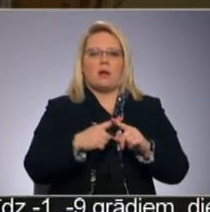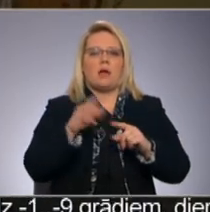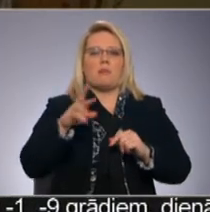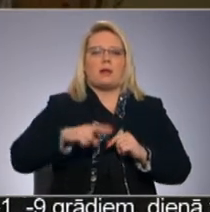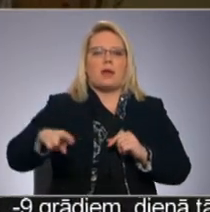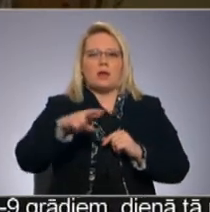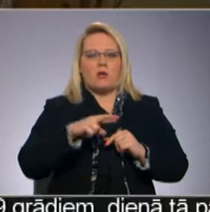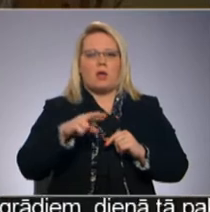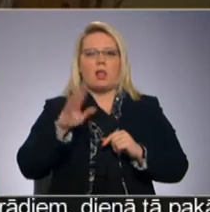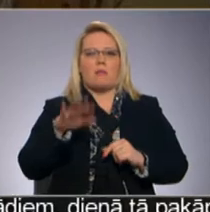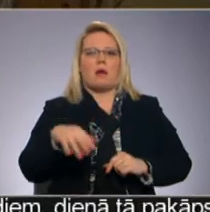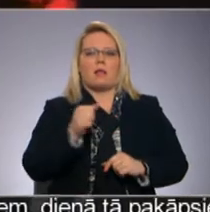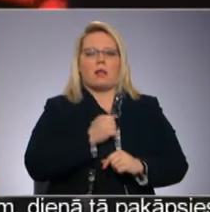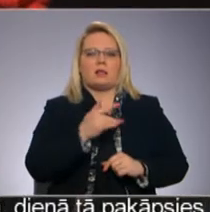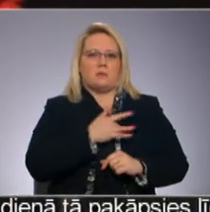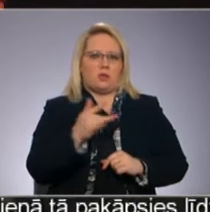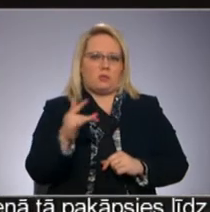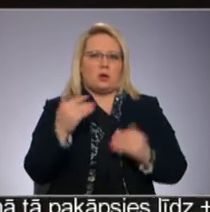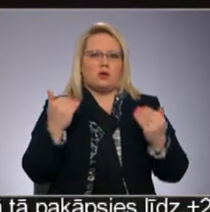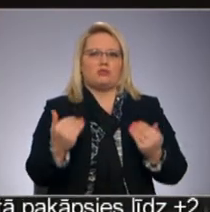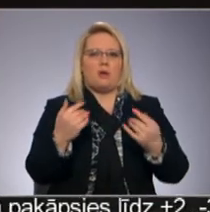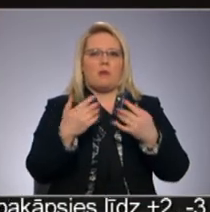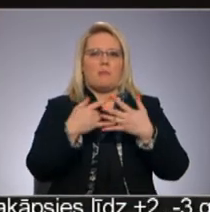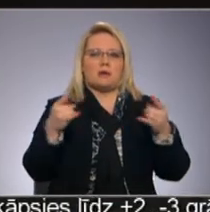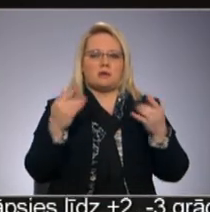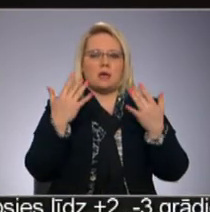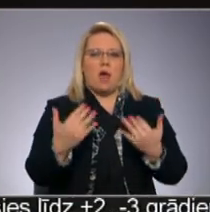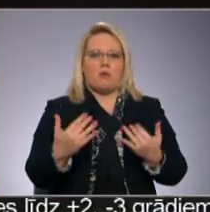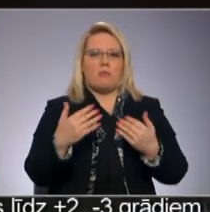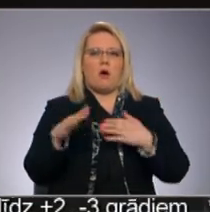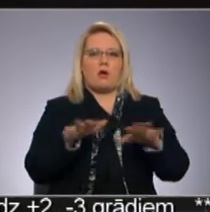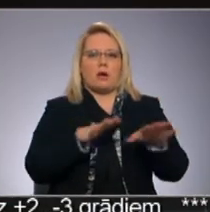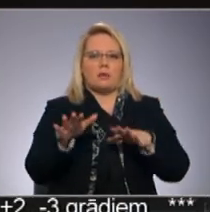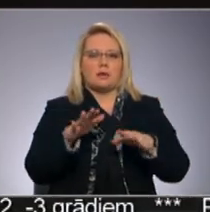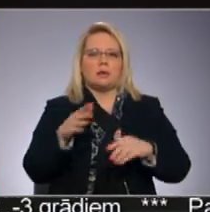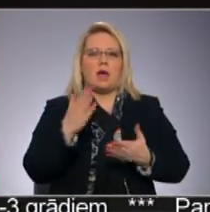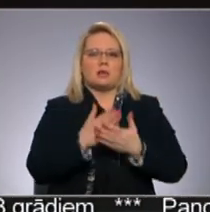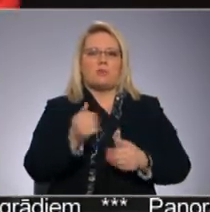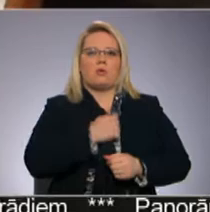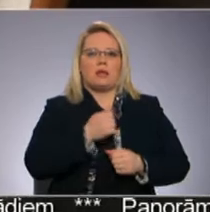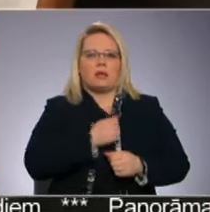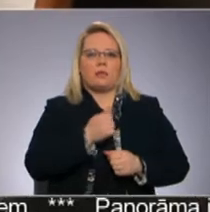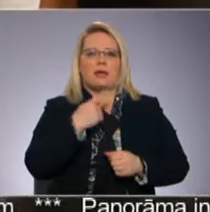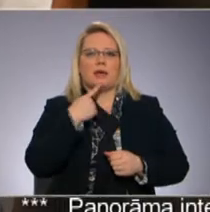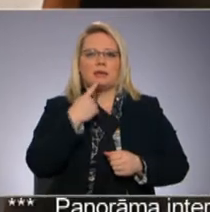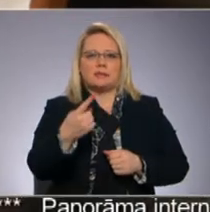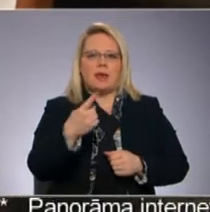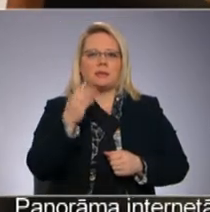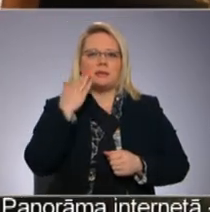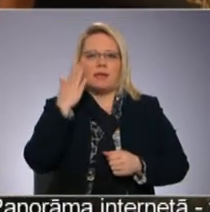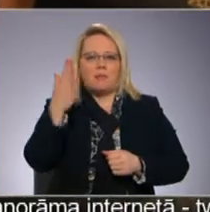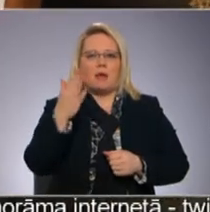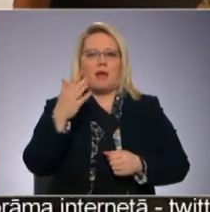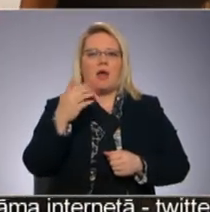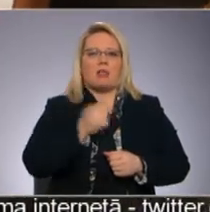regionālo, par Latgales patriotismu. Šo pasākumu organizējusi jauniešu biedrība Asma Latgalīts un tiek izteikta cerība, kā arī Latgales